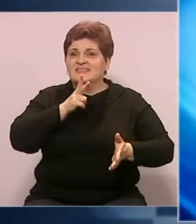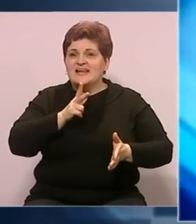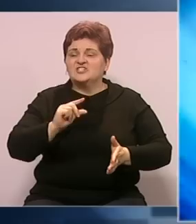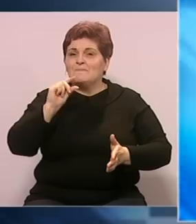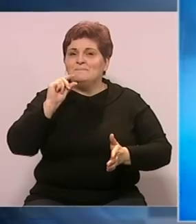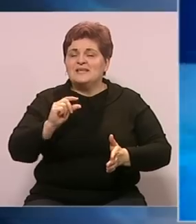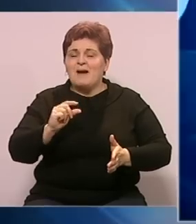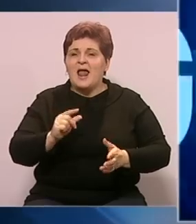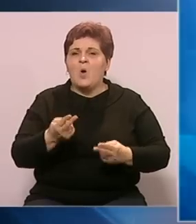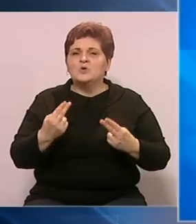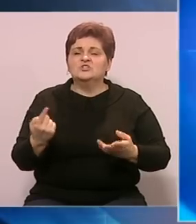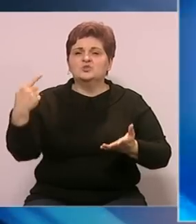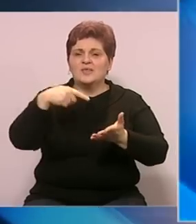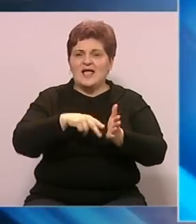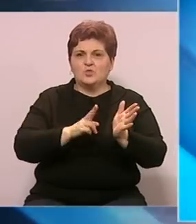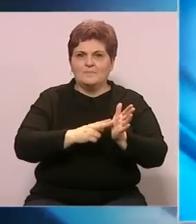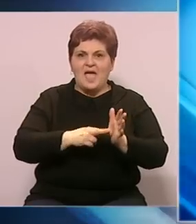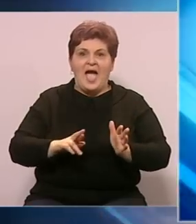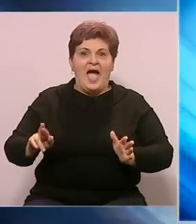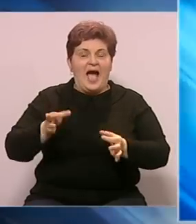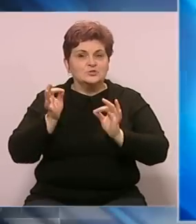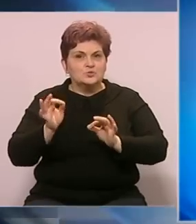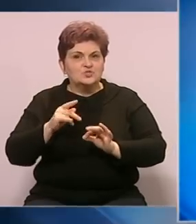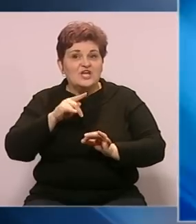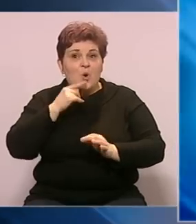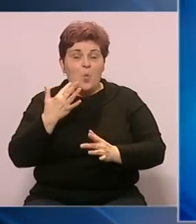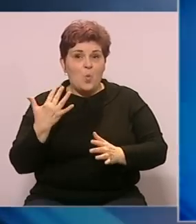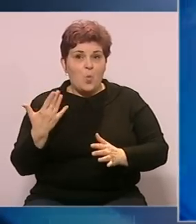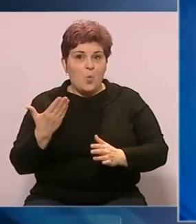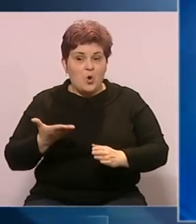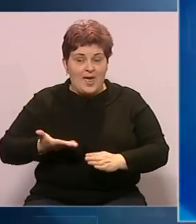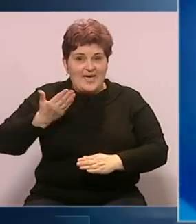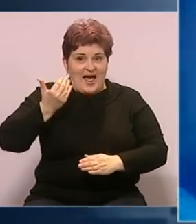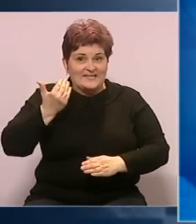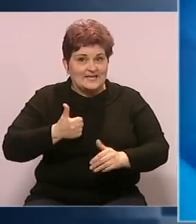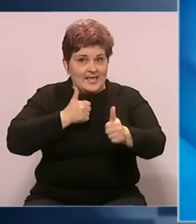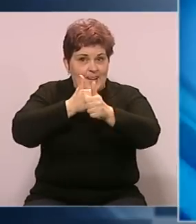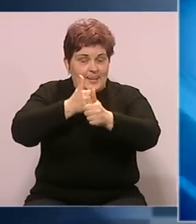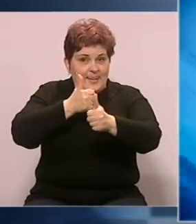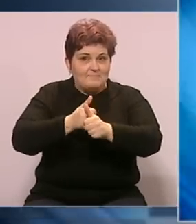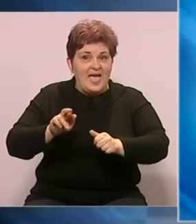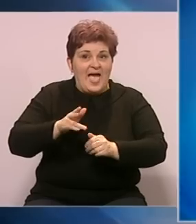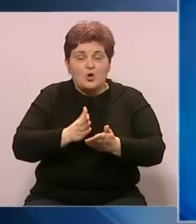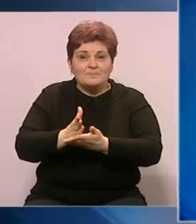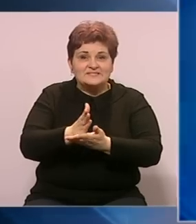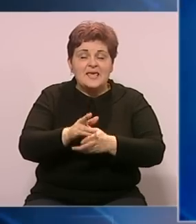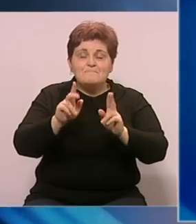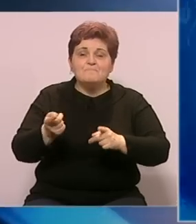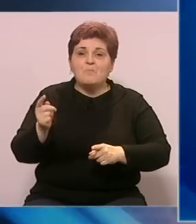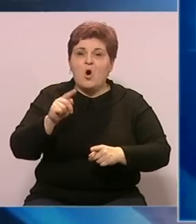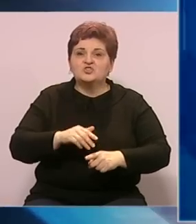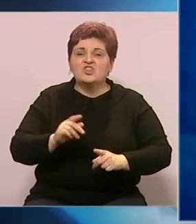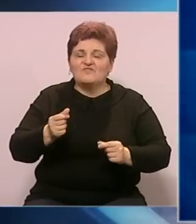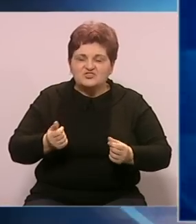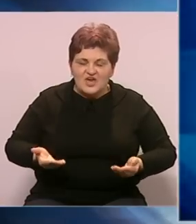minimalac u iznosu od 1000 maraka, ekonomisti upozoravaju da ukoliko rast plata ne prati ekonomska kretanja, može doći do